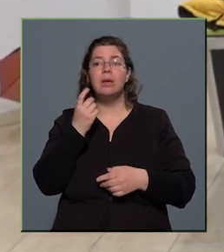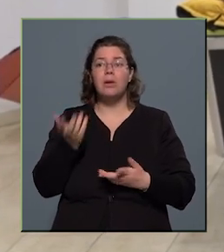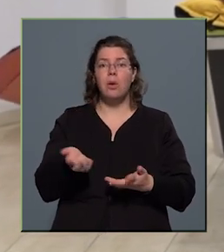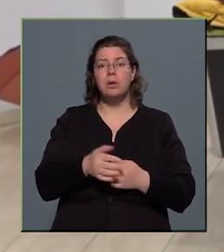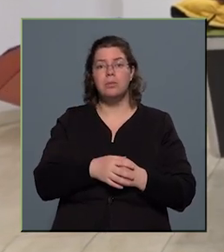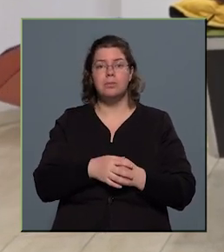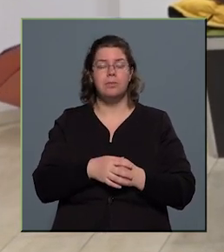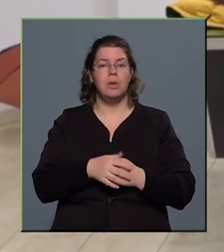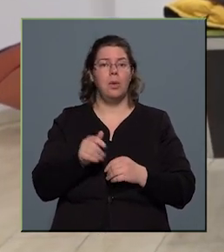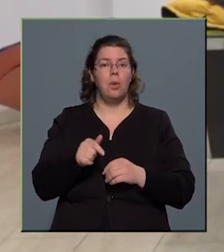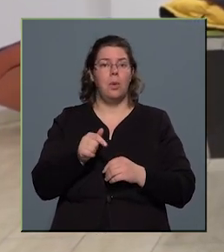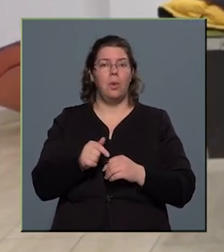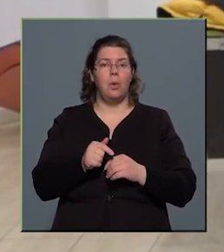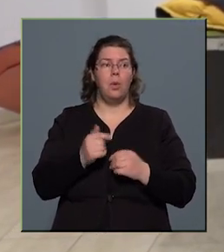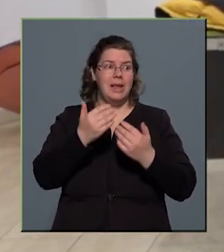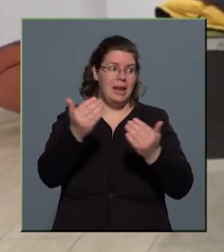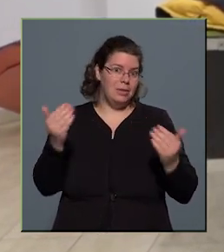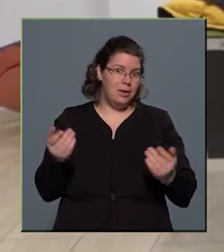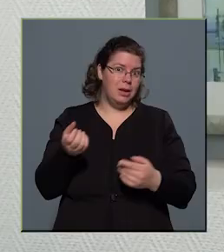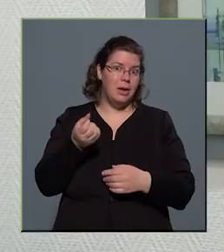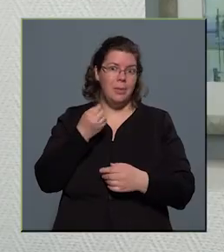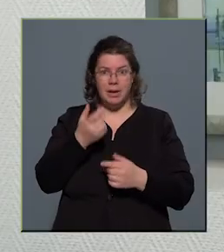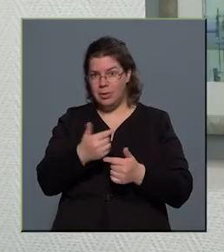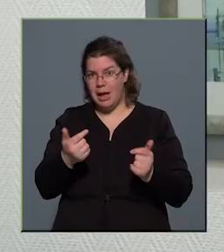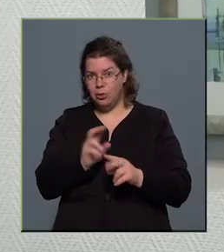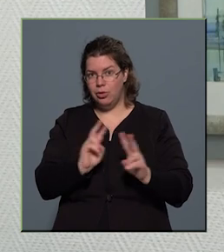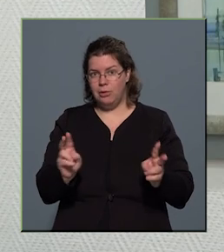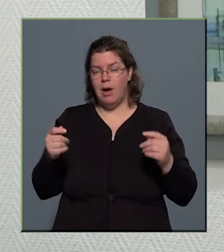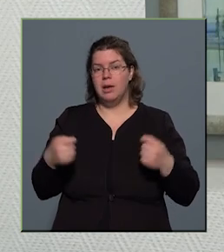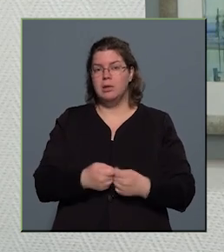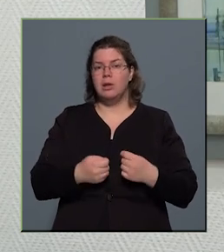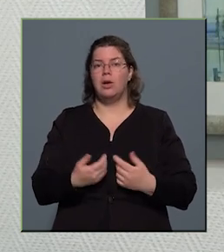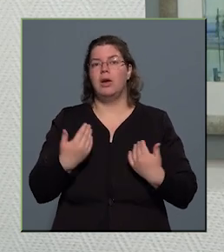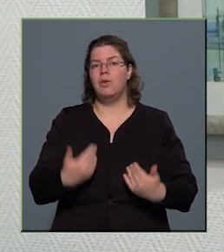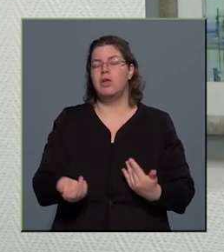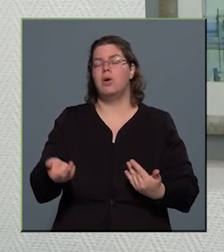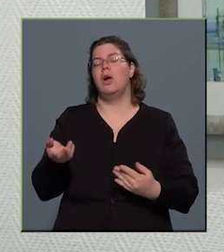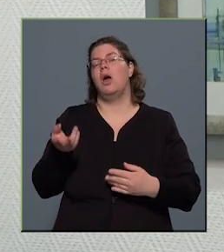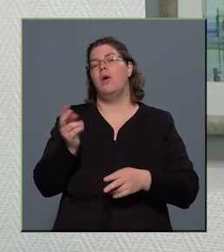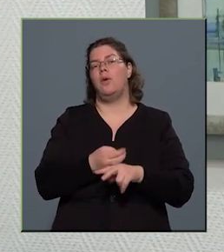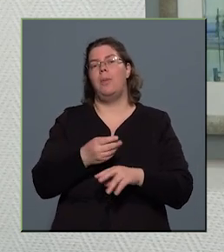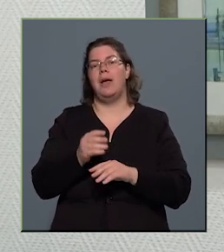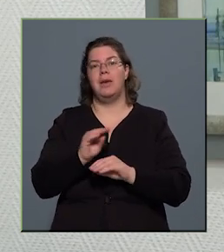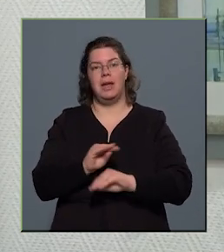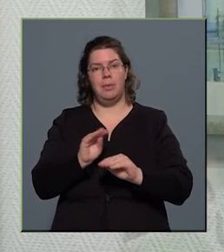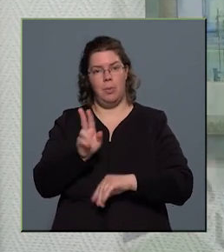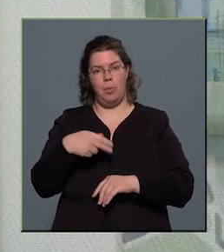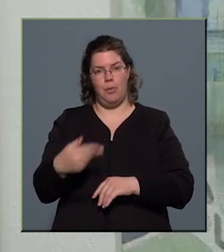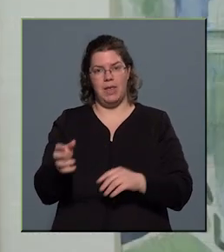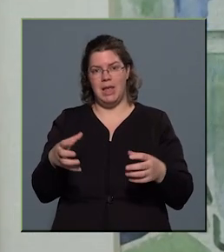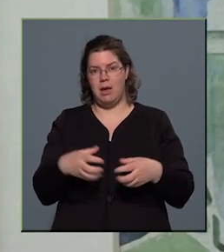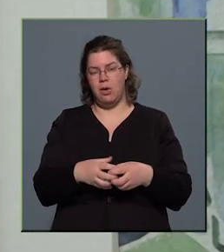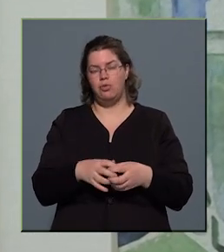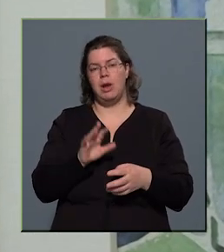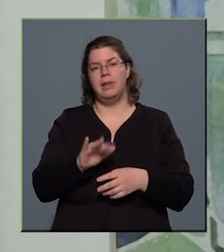ott állítok ki, ahol épp lehetőség nyílik. Tagja vagyok a Kőbányai Képzőművész Egyesületnek és